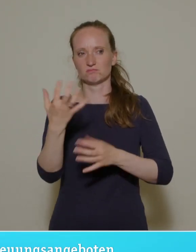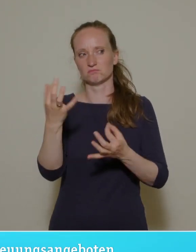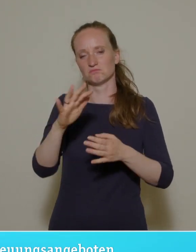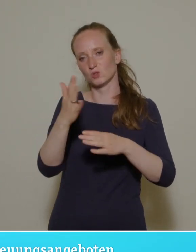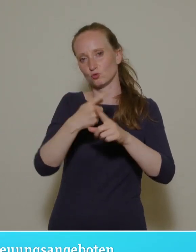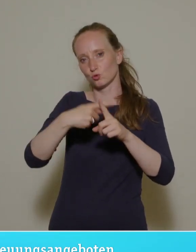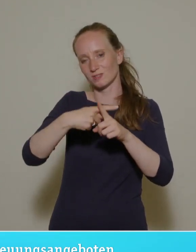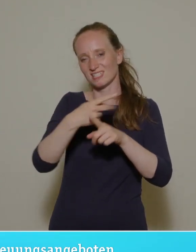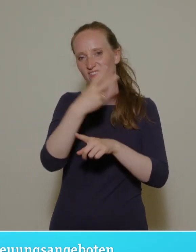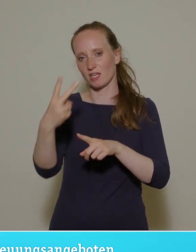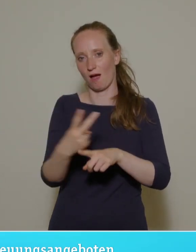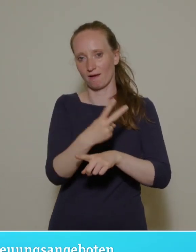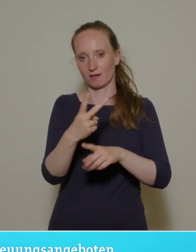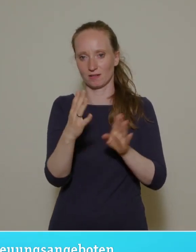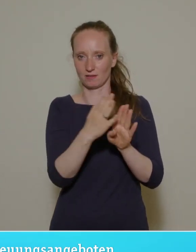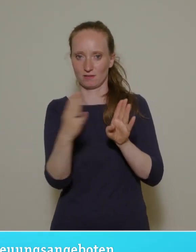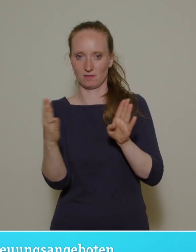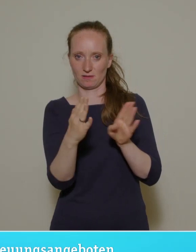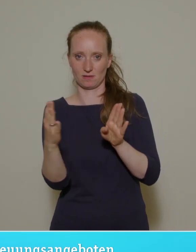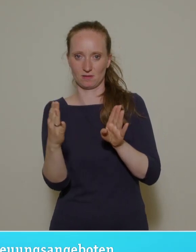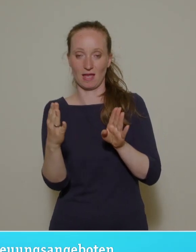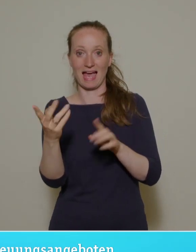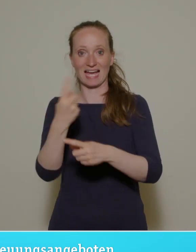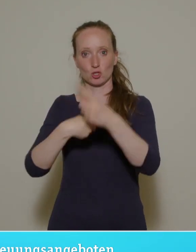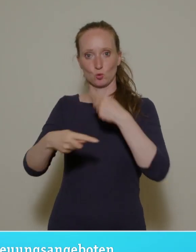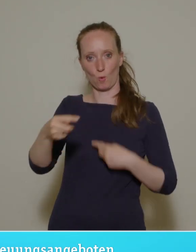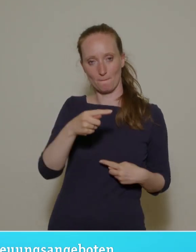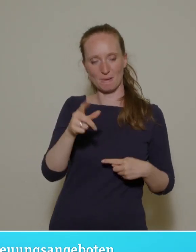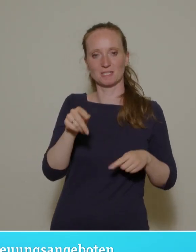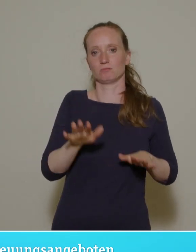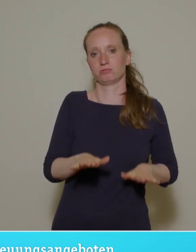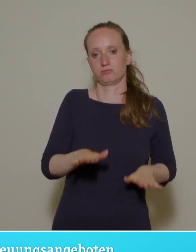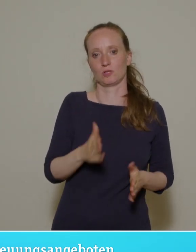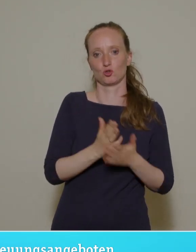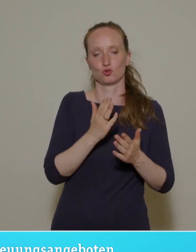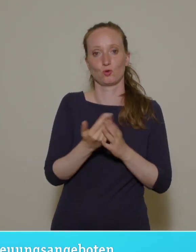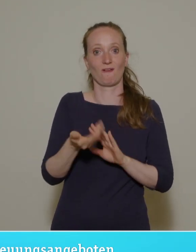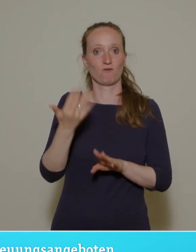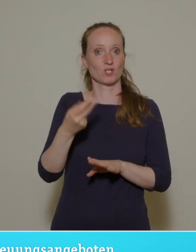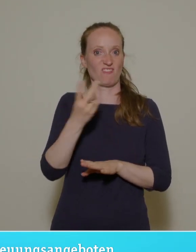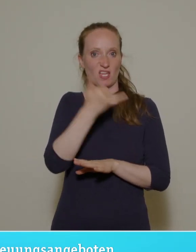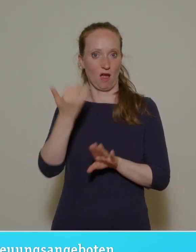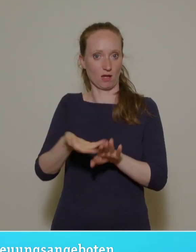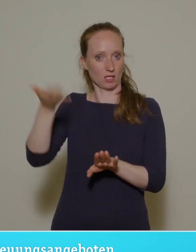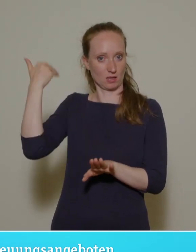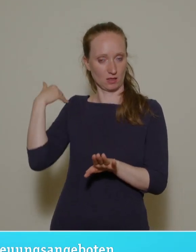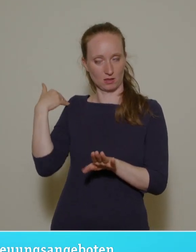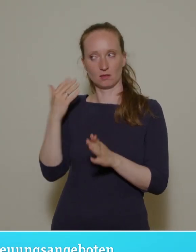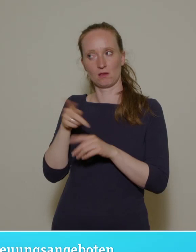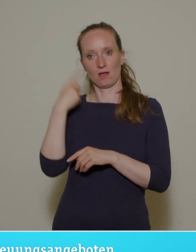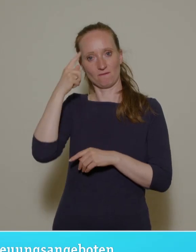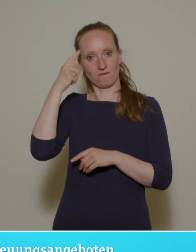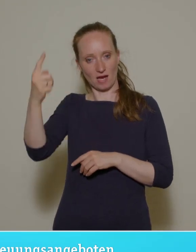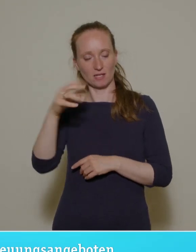Und umgekehrt ist es natürlich etwas gemächlicher. Also wir wissen ja im Grunde schon seit zwei Jahren definitiv, dass wir auf eine